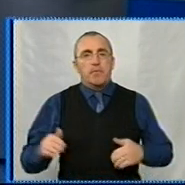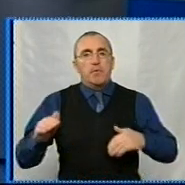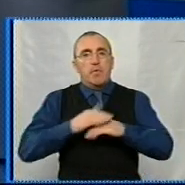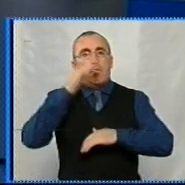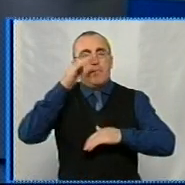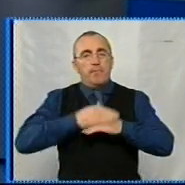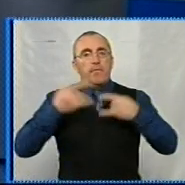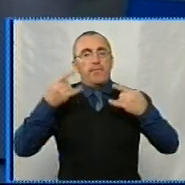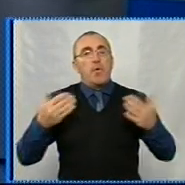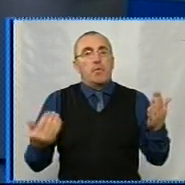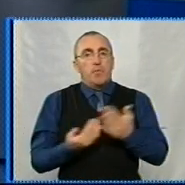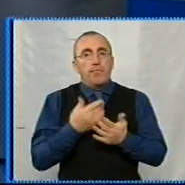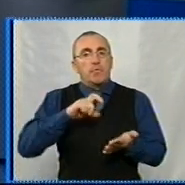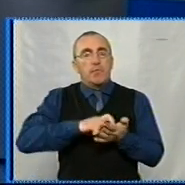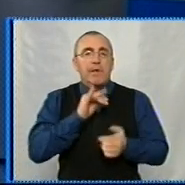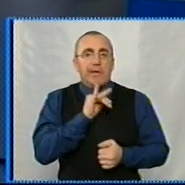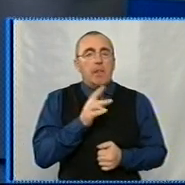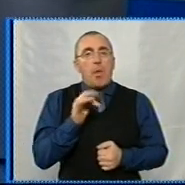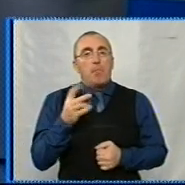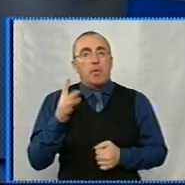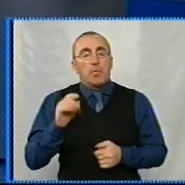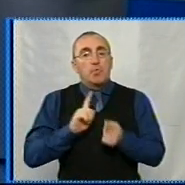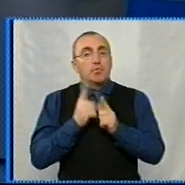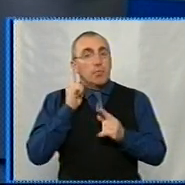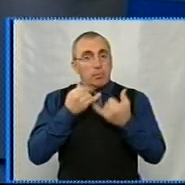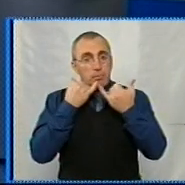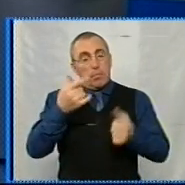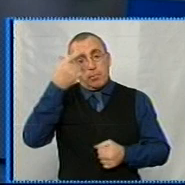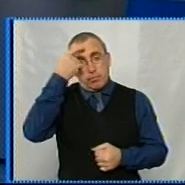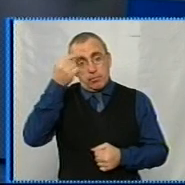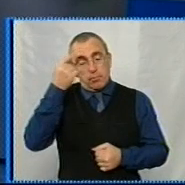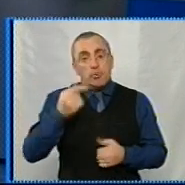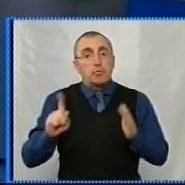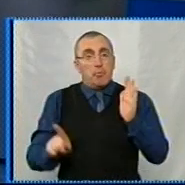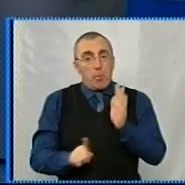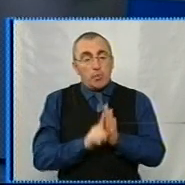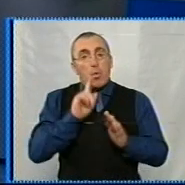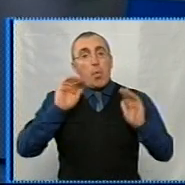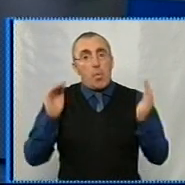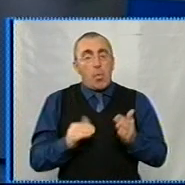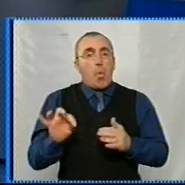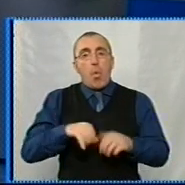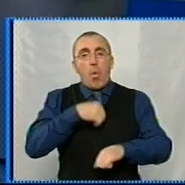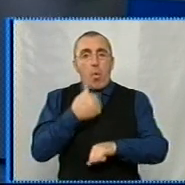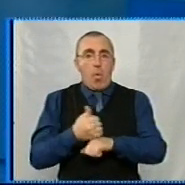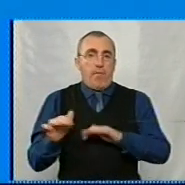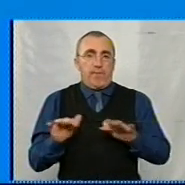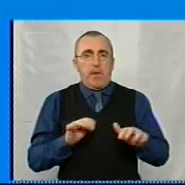Добрий вечір, в ефірі новини в студії. Ірина Науменко, Сурдо, переклад Руслана Вахівського. Спочатку коротко про головне.